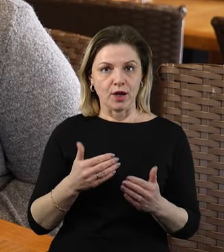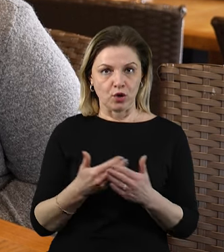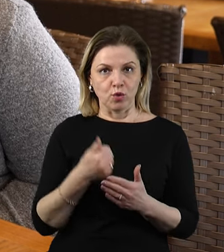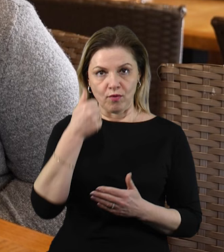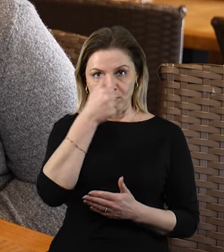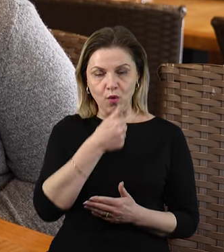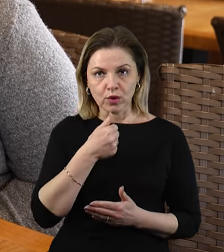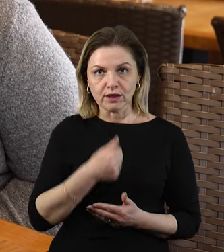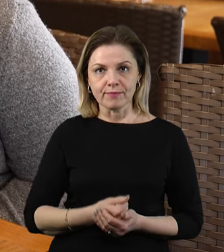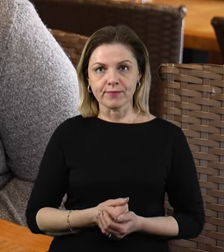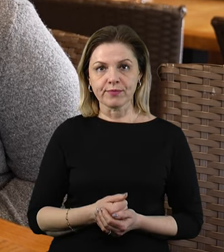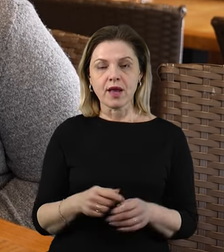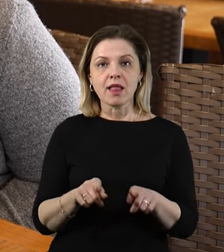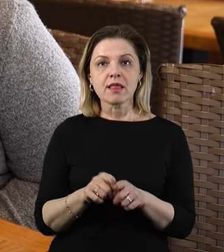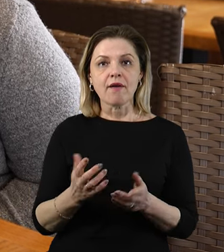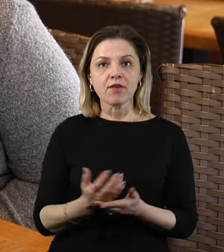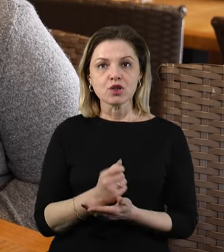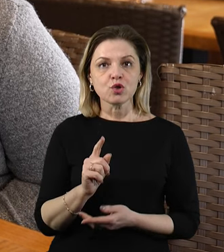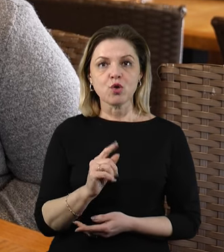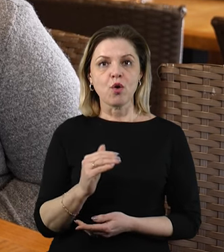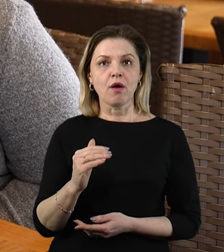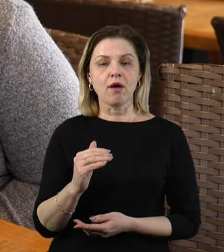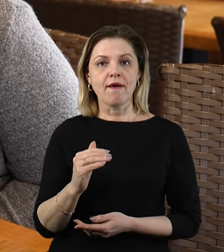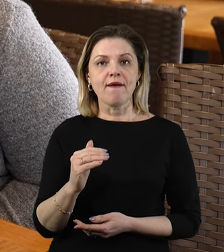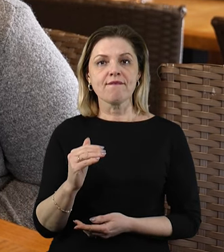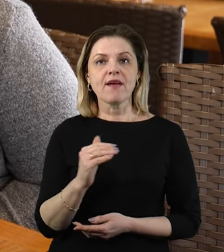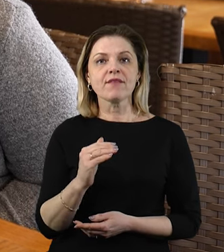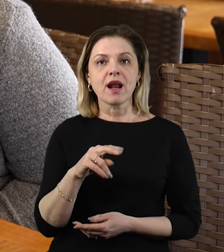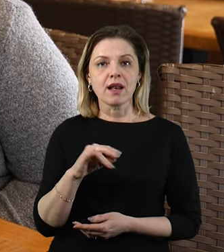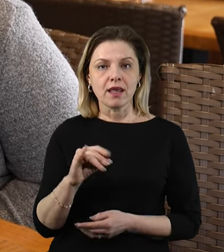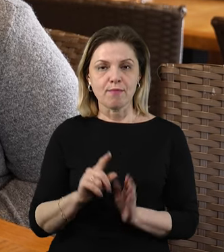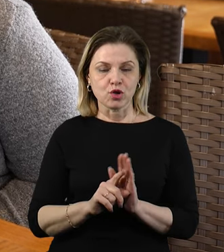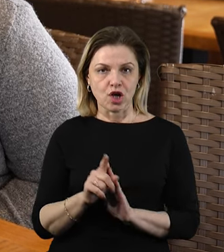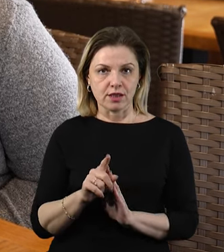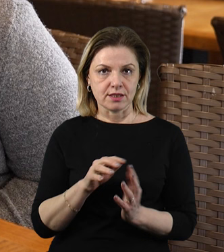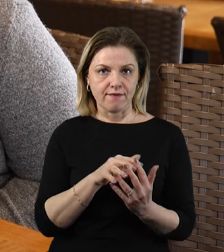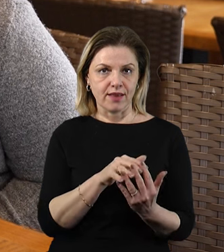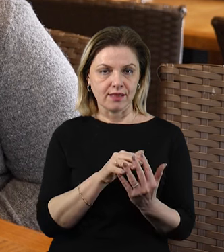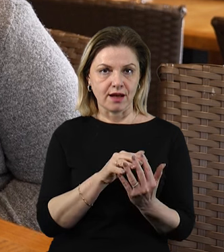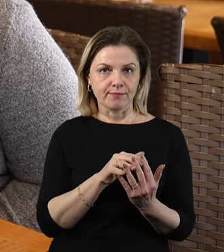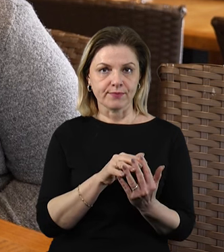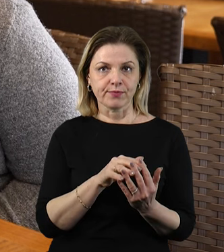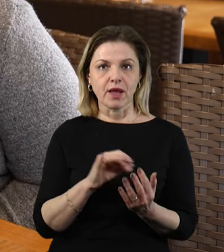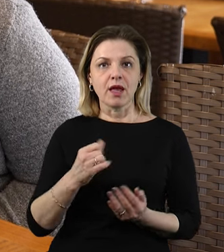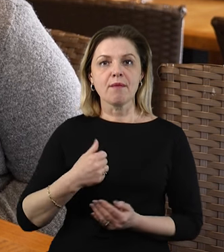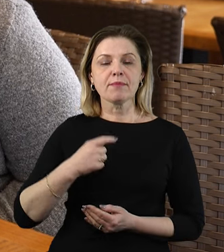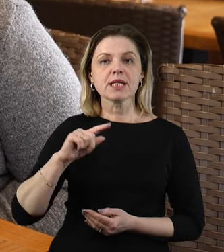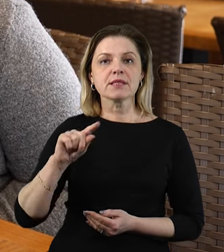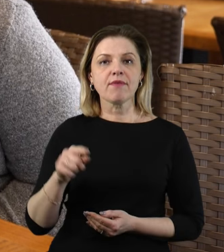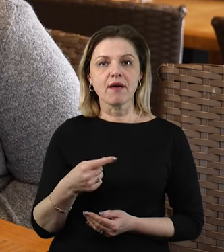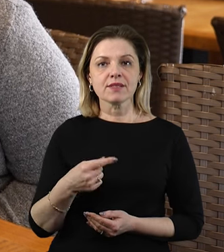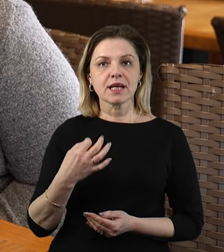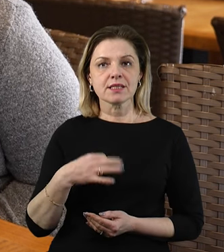годом. Так вийшло, що в феврале почалася війна. Призвався він,